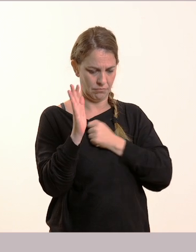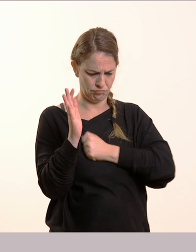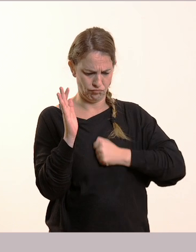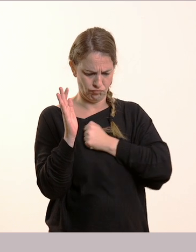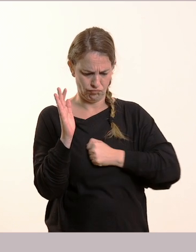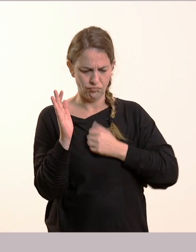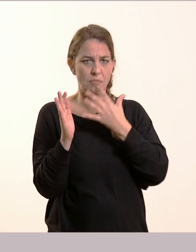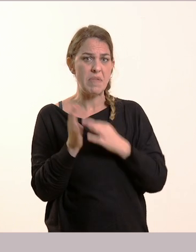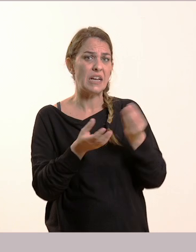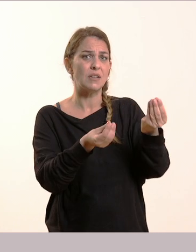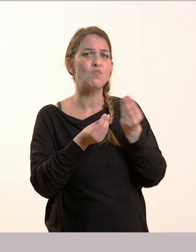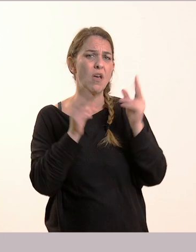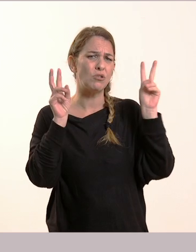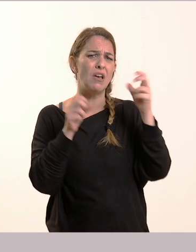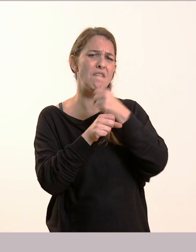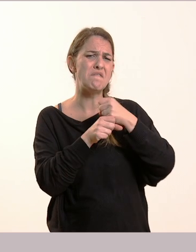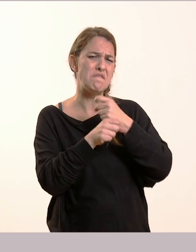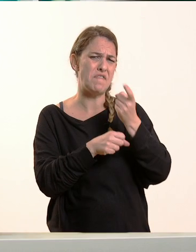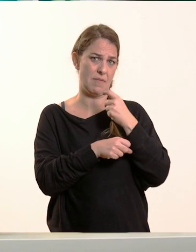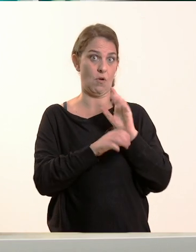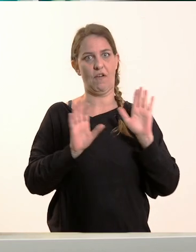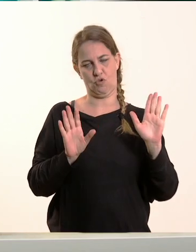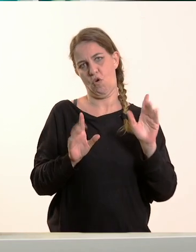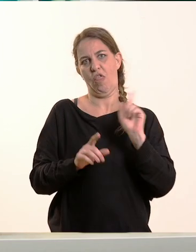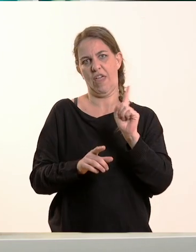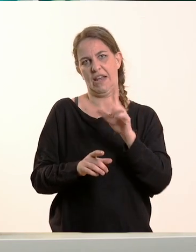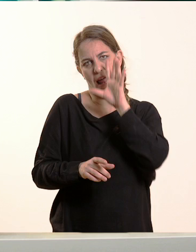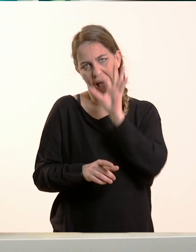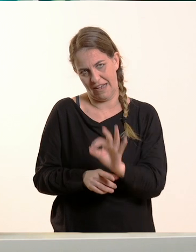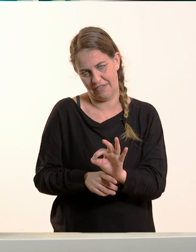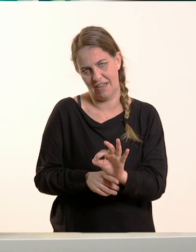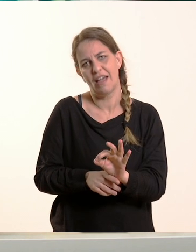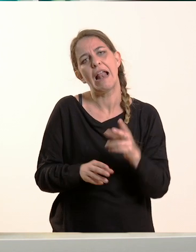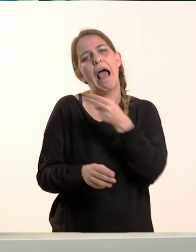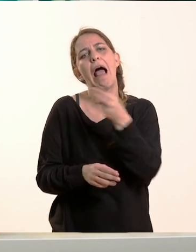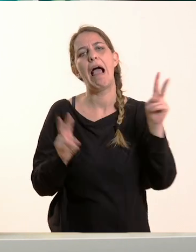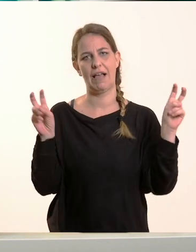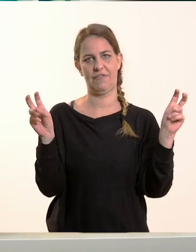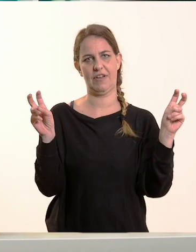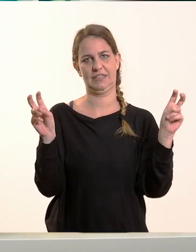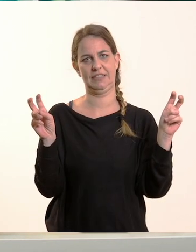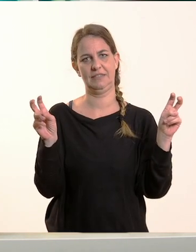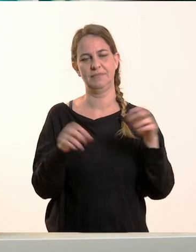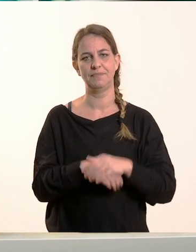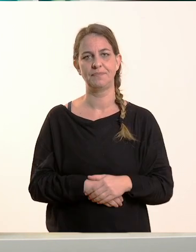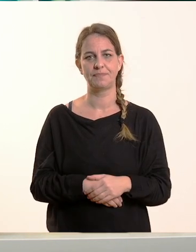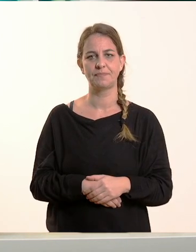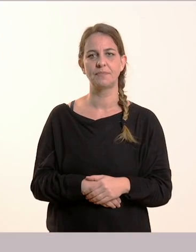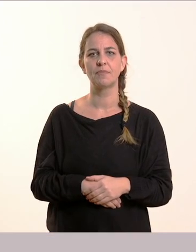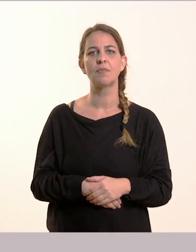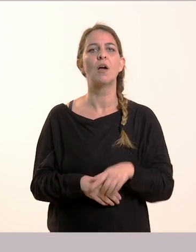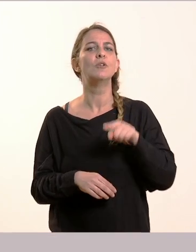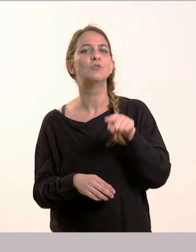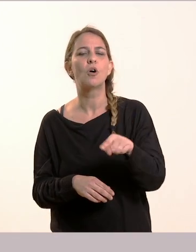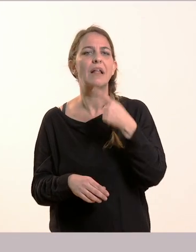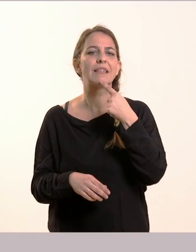Δεν παίρνουμε φαρμάκι! Έτσι το λέμε! Λοιπόν, τι μας λέει εδώ η χαρά με την κουκουβάγια! Ότι για να εκφράσουμε αυτά που